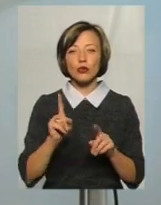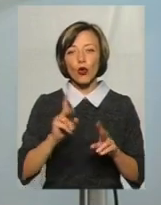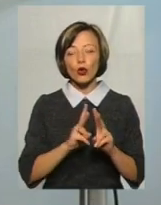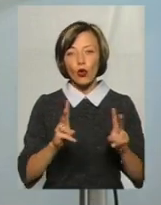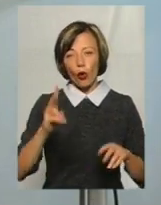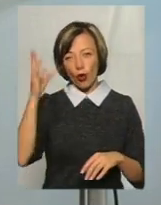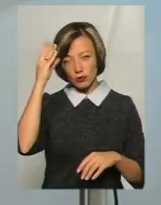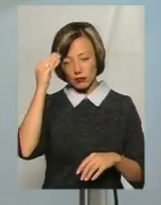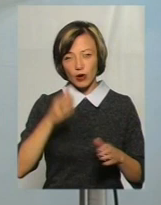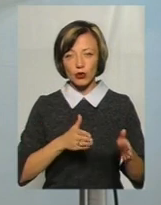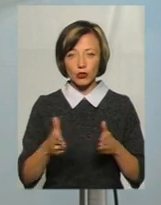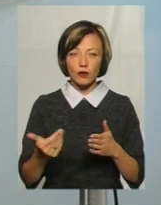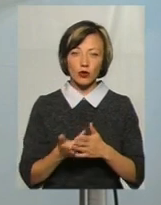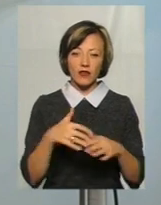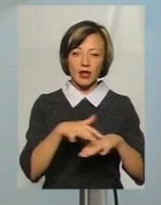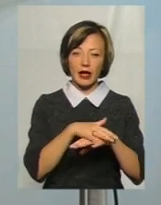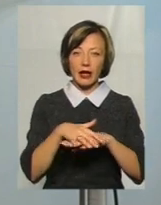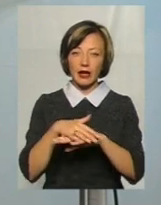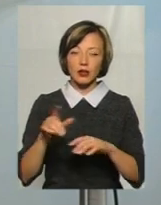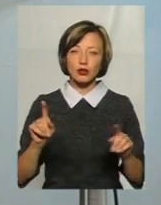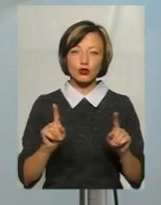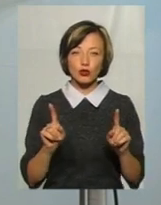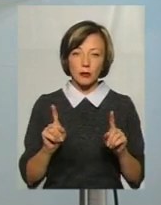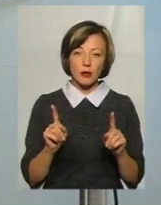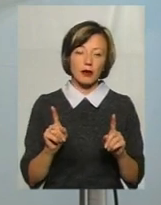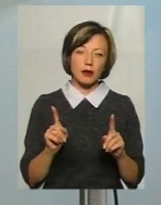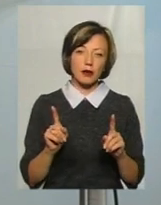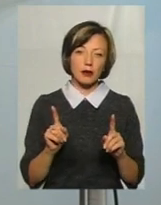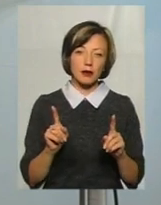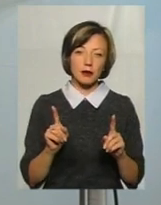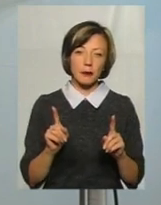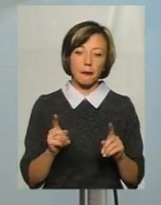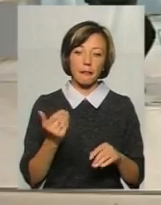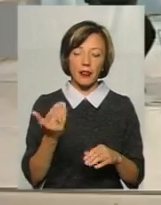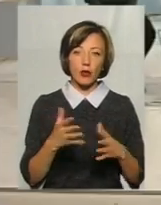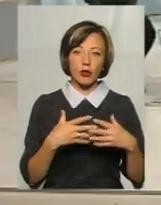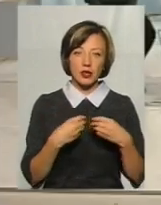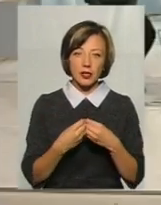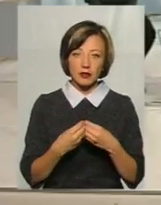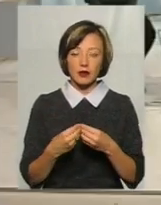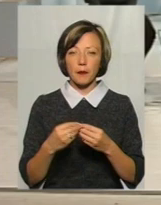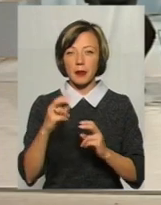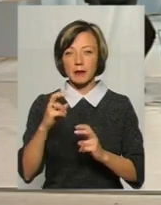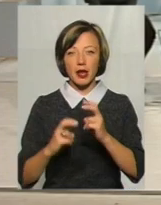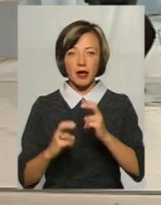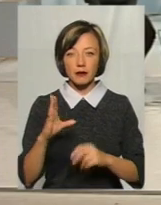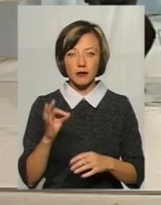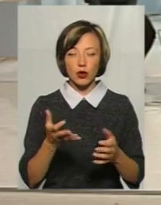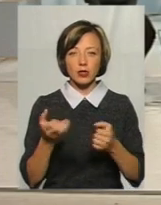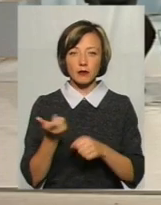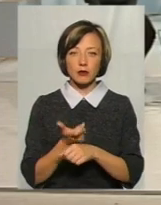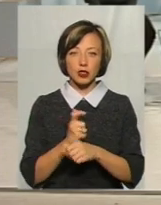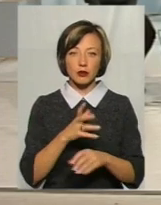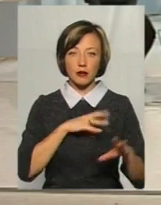освоювати нові ринки, для того, щоб, ну, принаймні, його родина, його підприємство отримувало